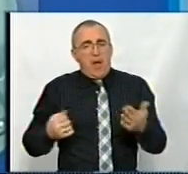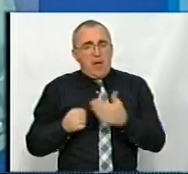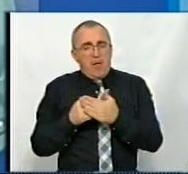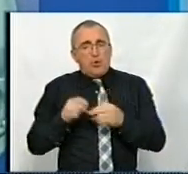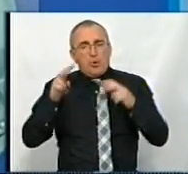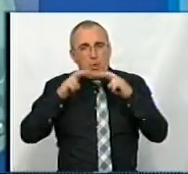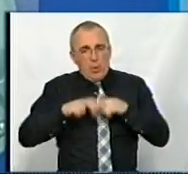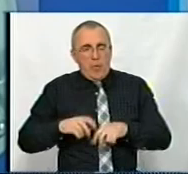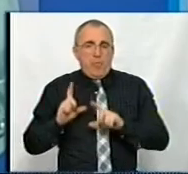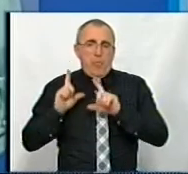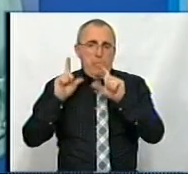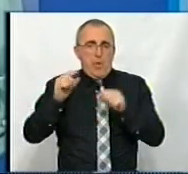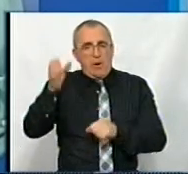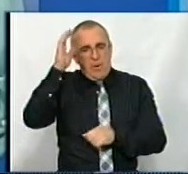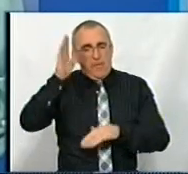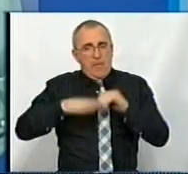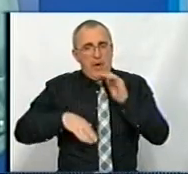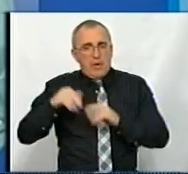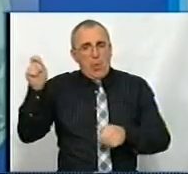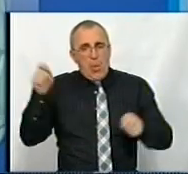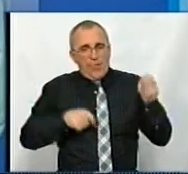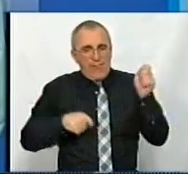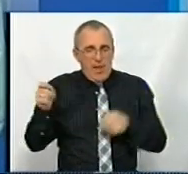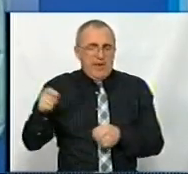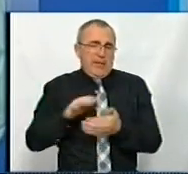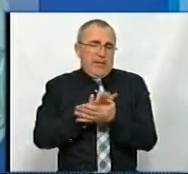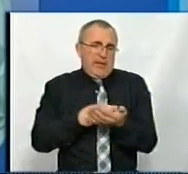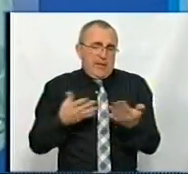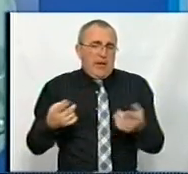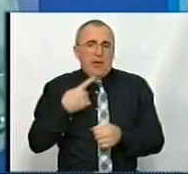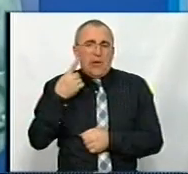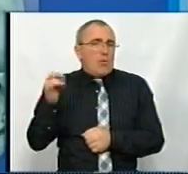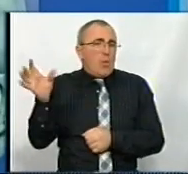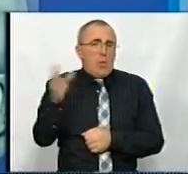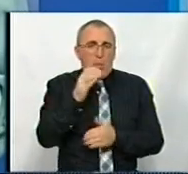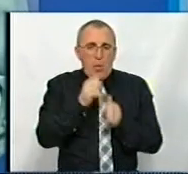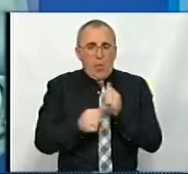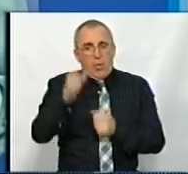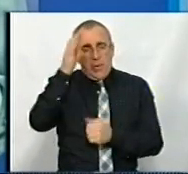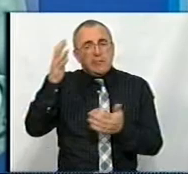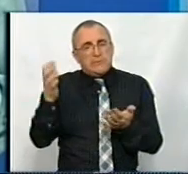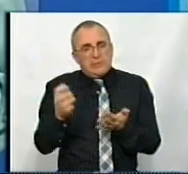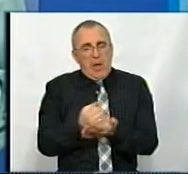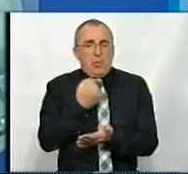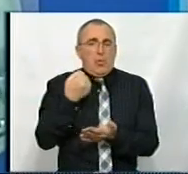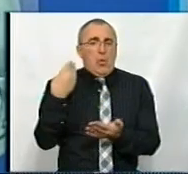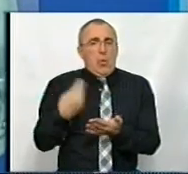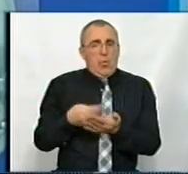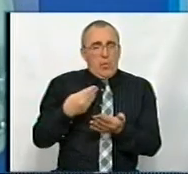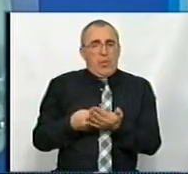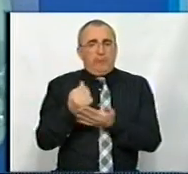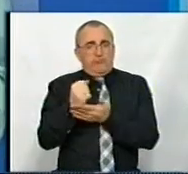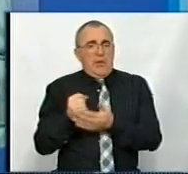досліджень, поїздки на науково-практичні конференції і так далі. І далеко не у кожного науковця знайдуться кошти,